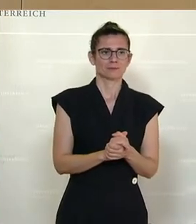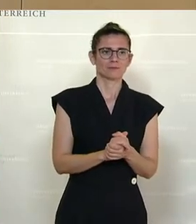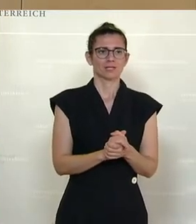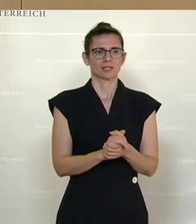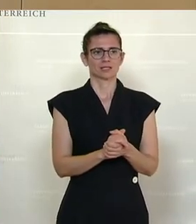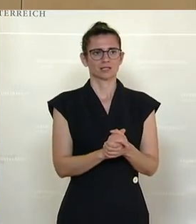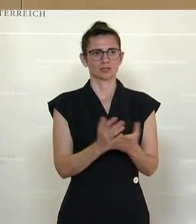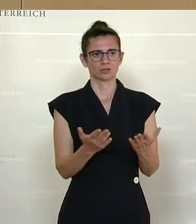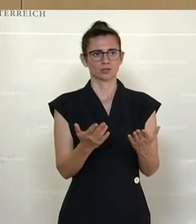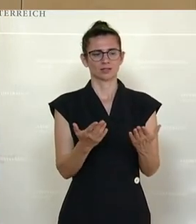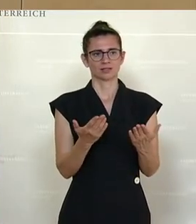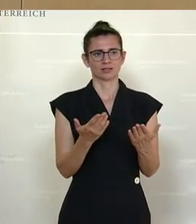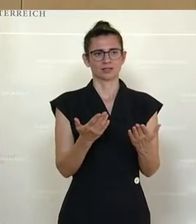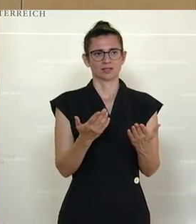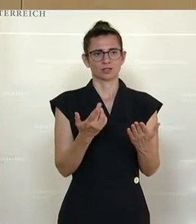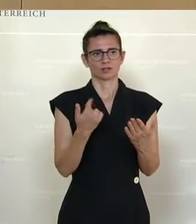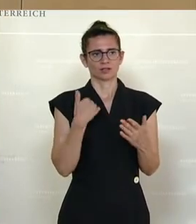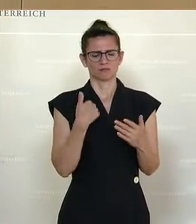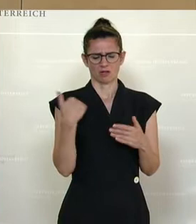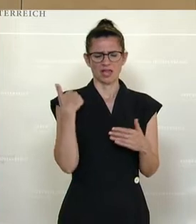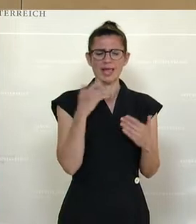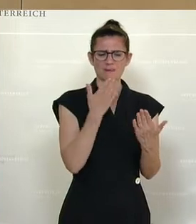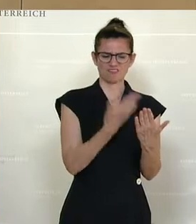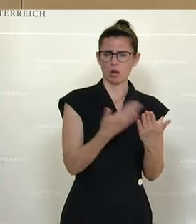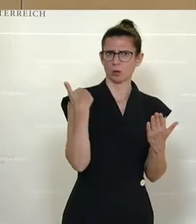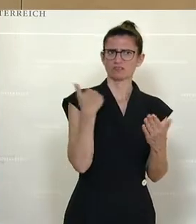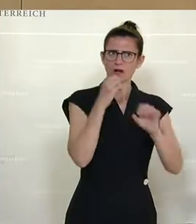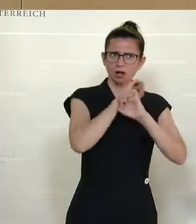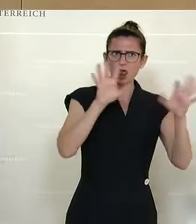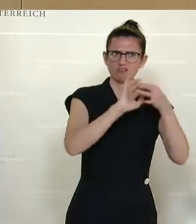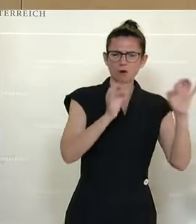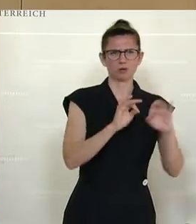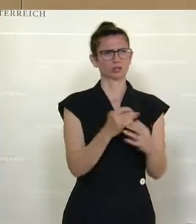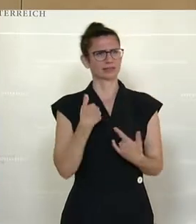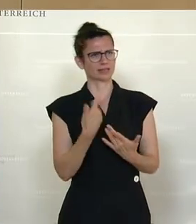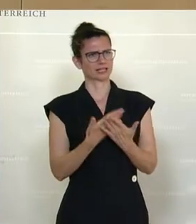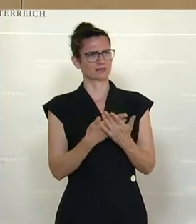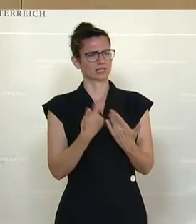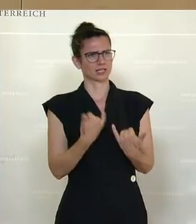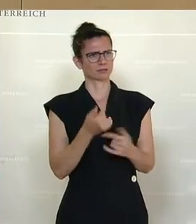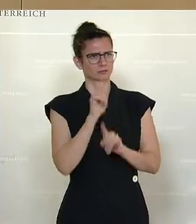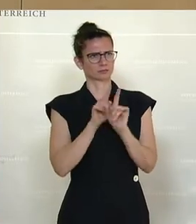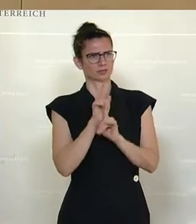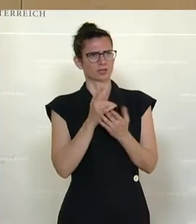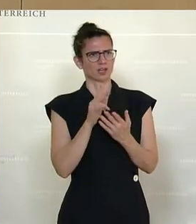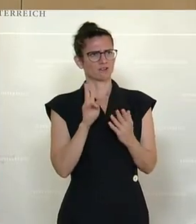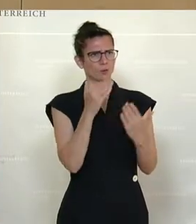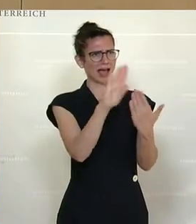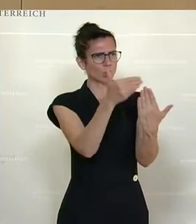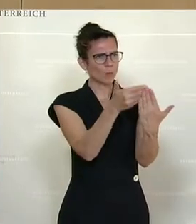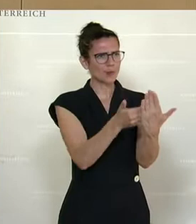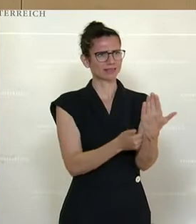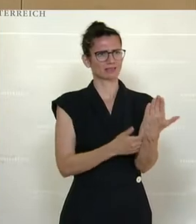wird nicht mit deutlichen Worten gespart, sodass ich mich also frage, warum hat man diese Argumente,